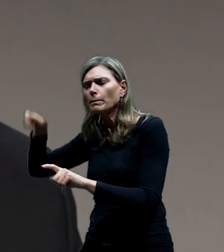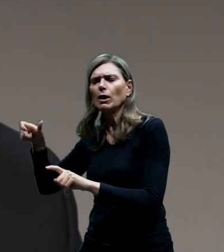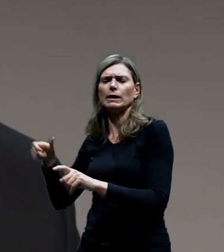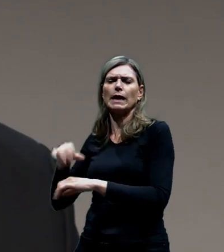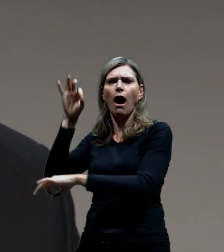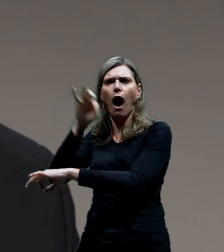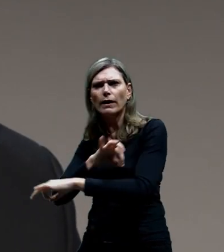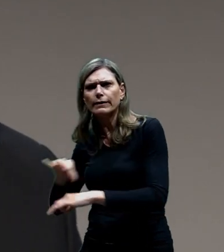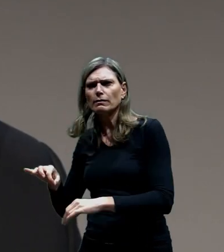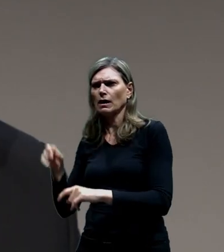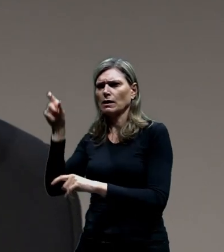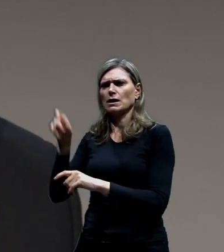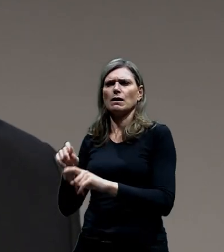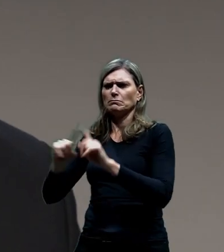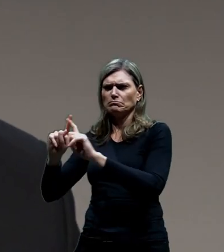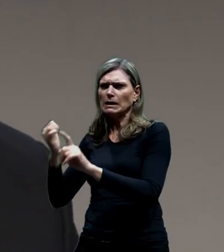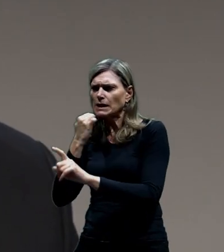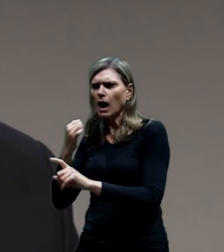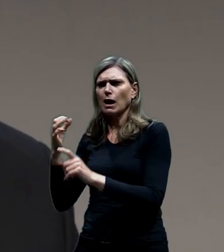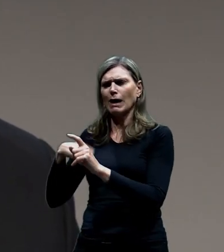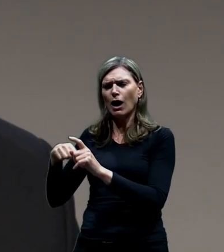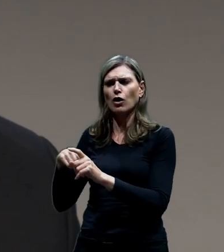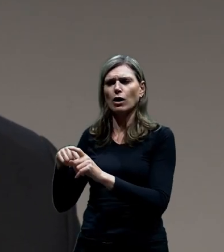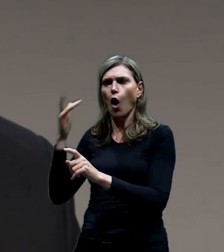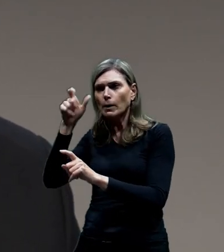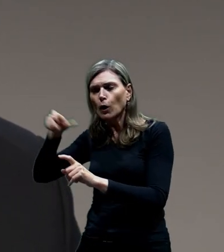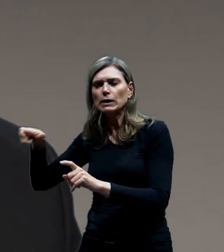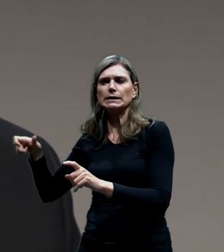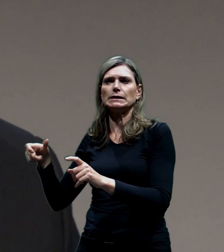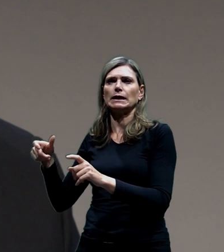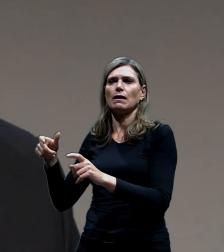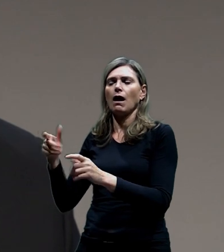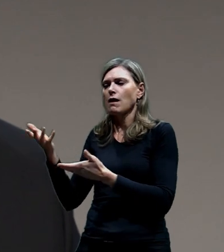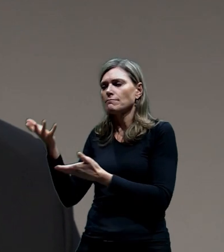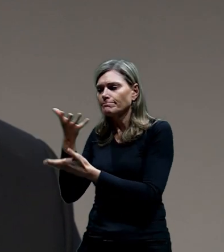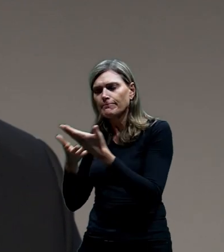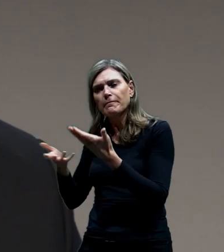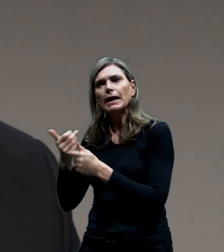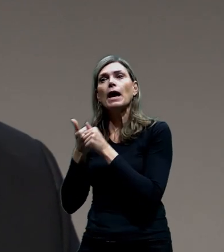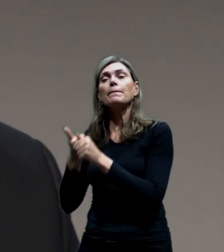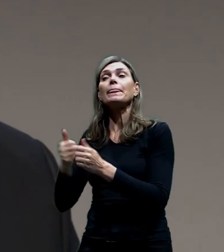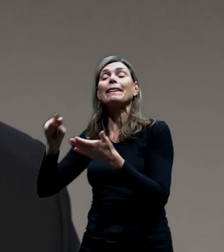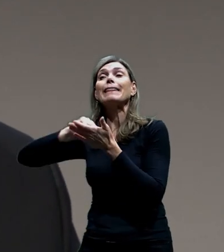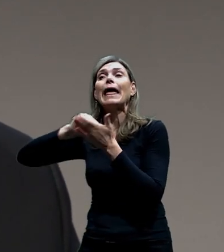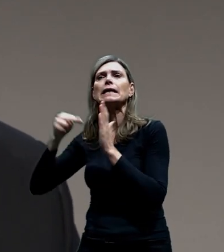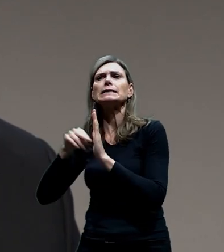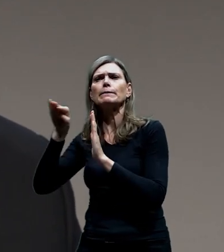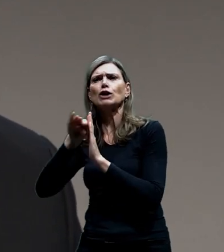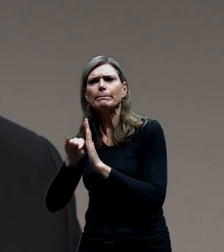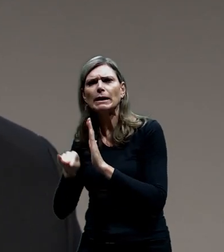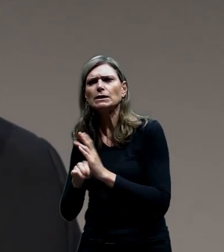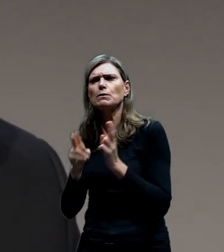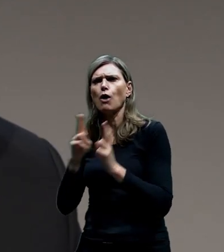architekt, byl tam pan architekt Cach, pan Bělor a tak dále. A byly stanoveny na základě nějakých technických předpisů a nějaké empírie.